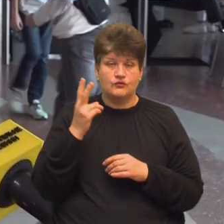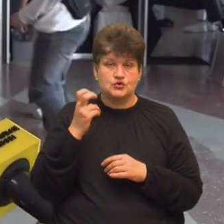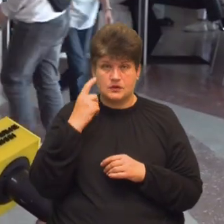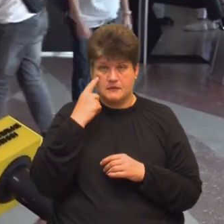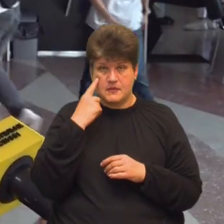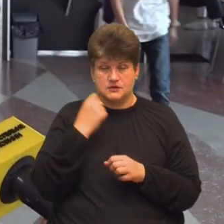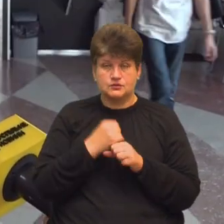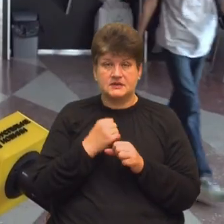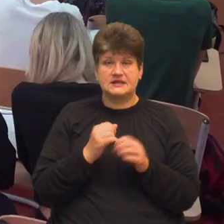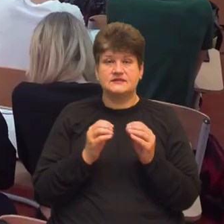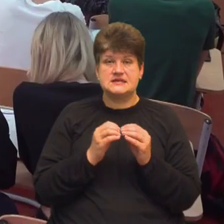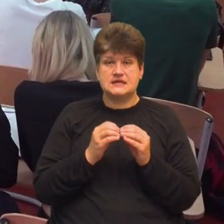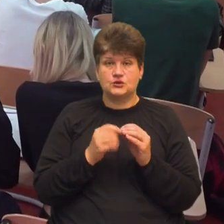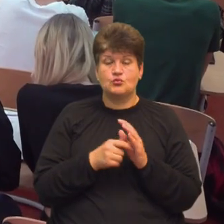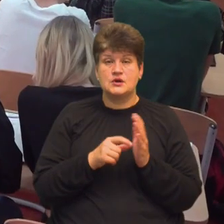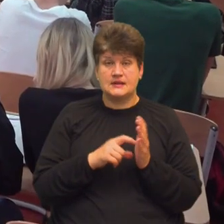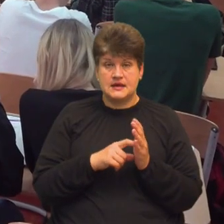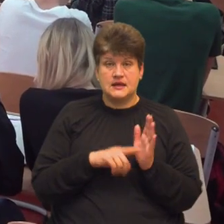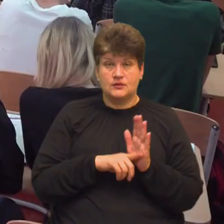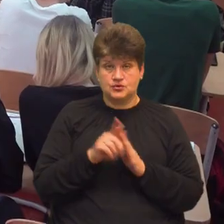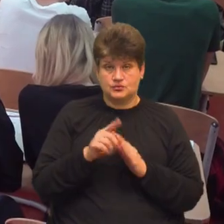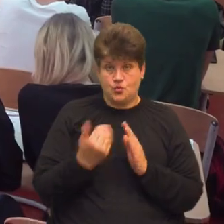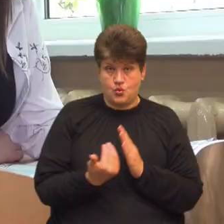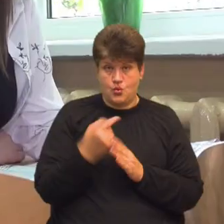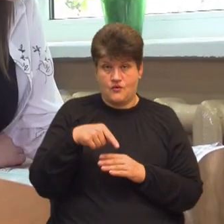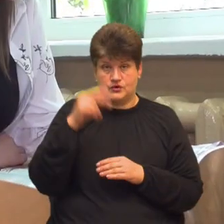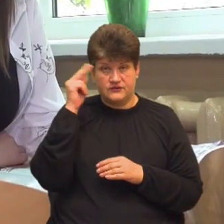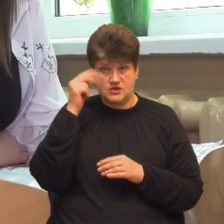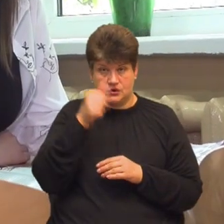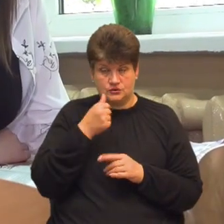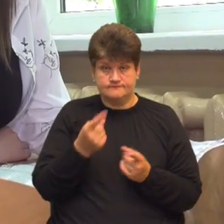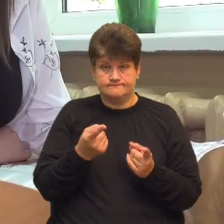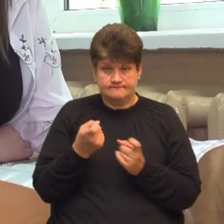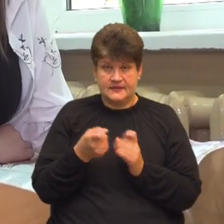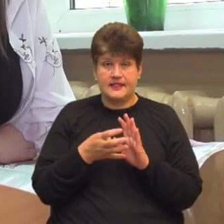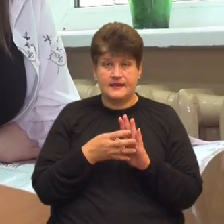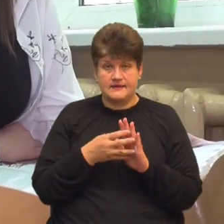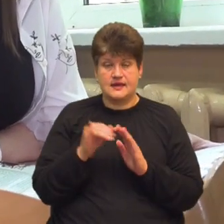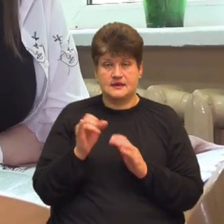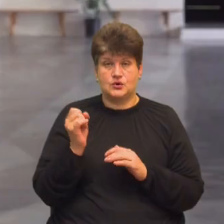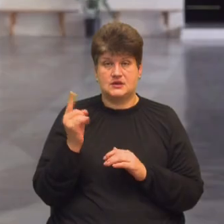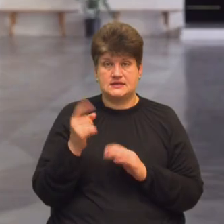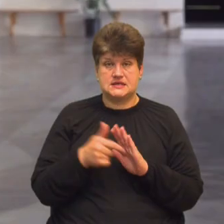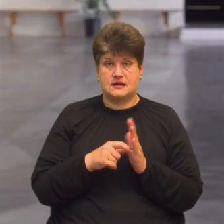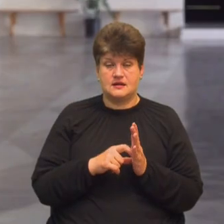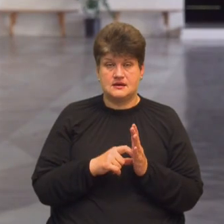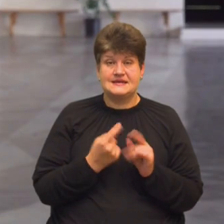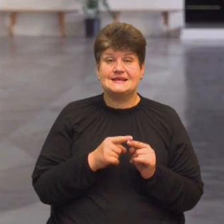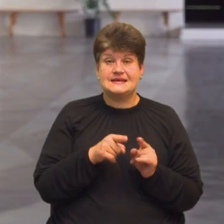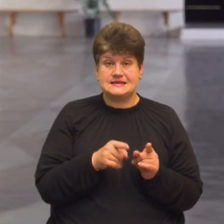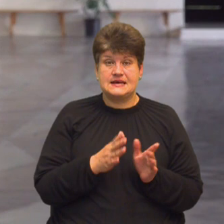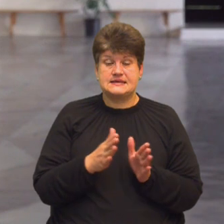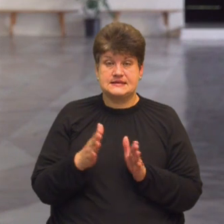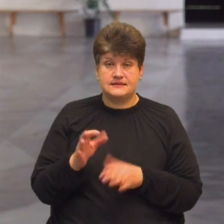вели у 10-му класі, а вже з початком нового навчального року долучили 9-ті та 11-ті класи. Ця система, яка